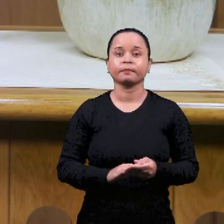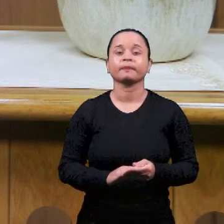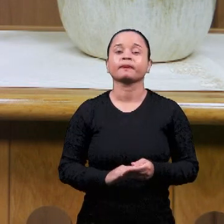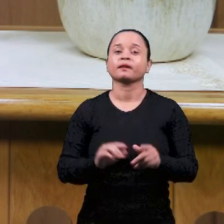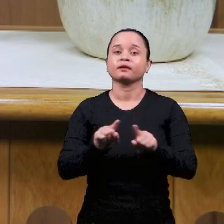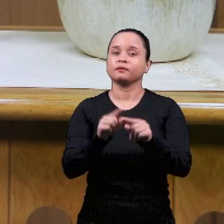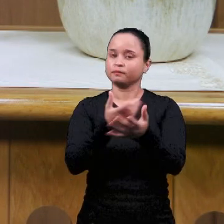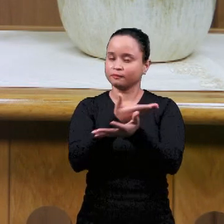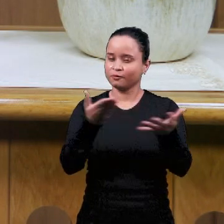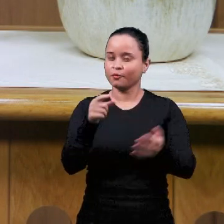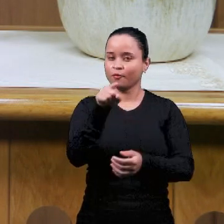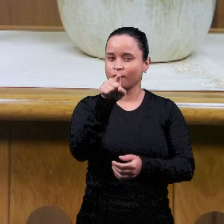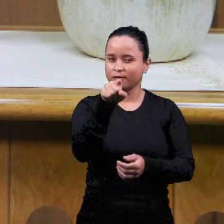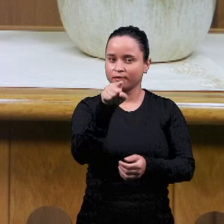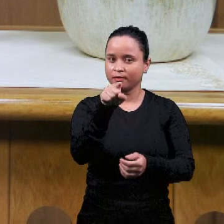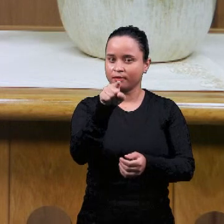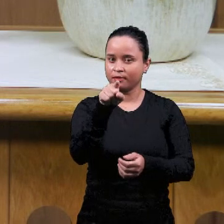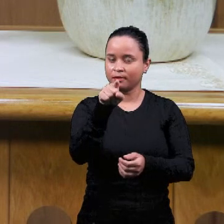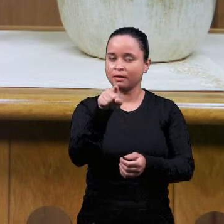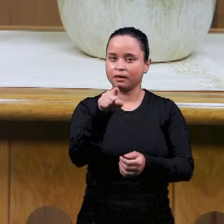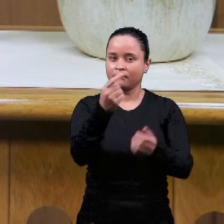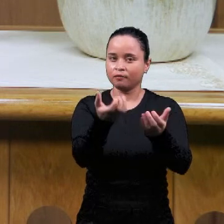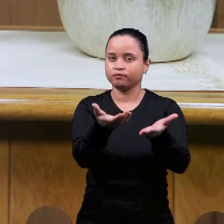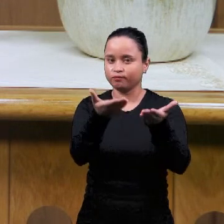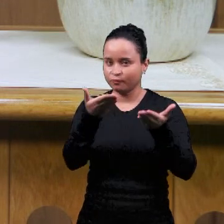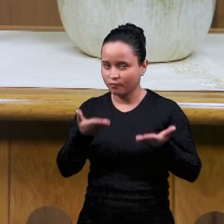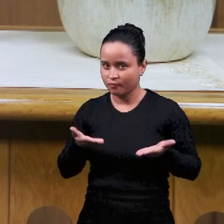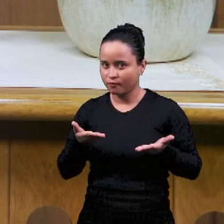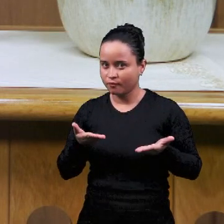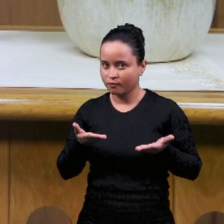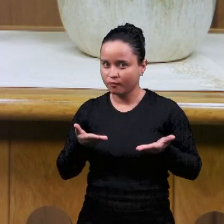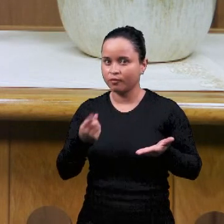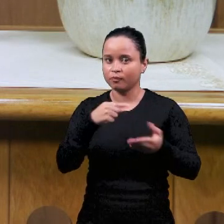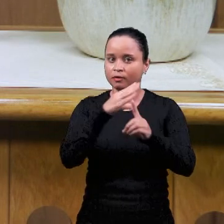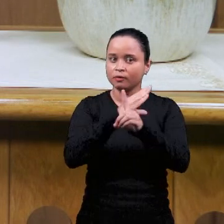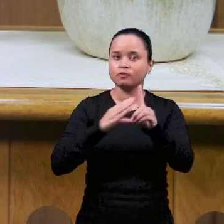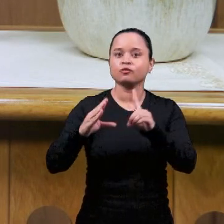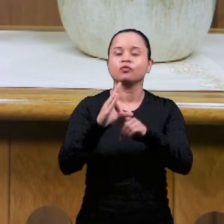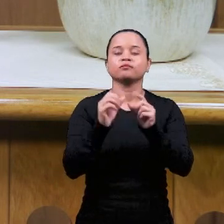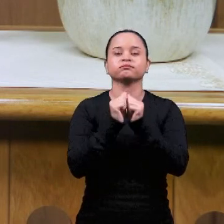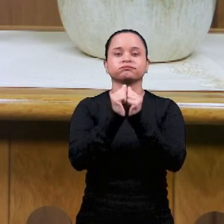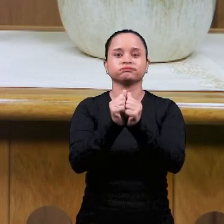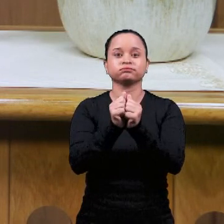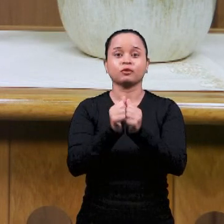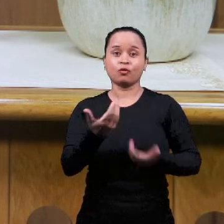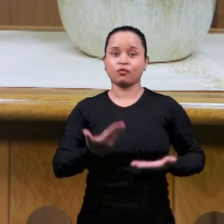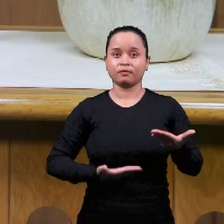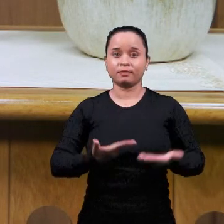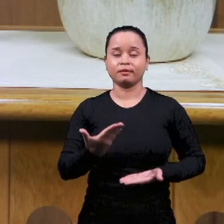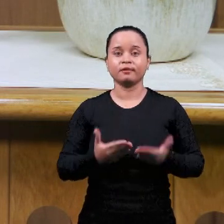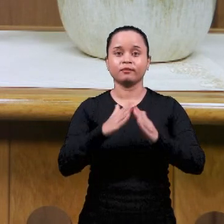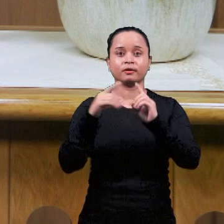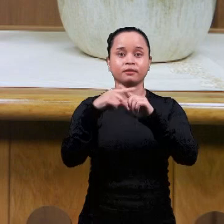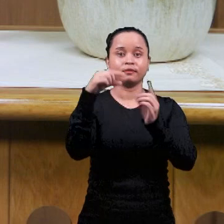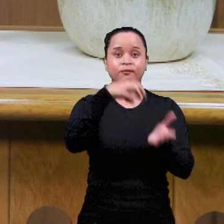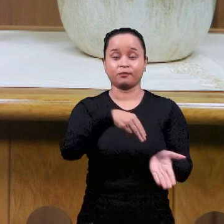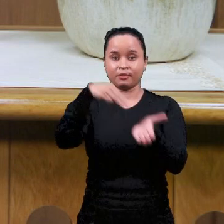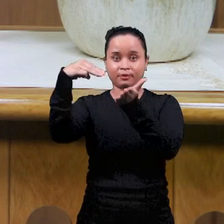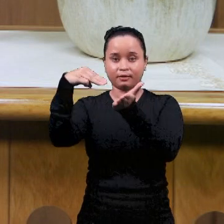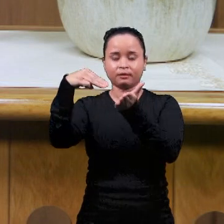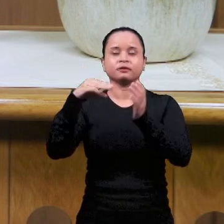приветствуем всех вас, кто получил наше приглашение поучаствовать в богослужении. Члены Церкви